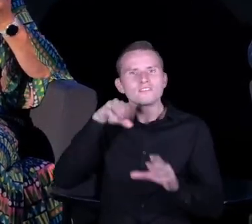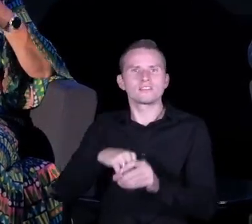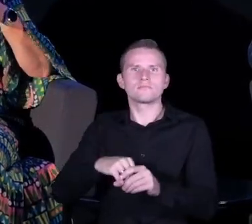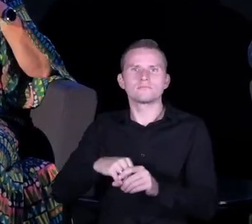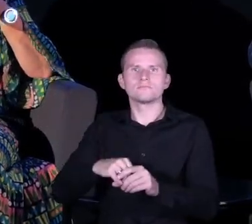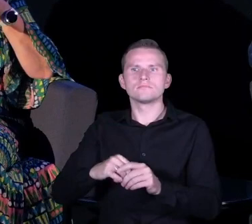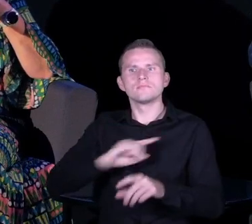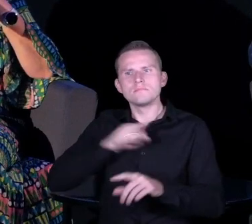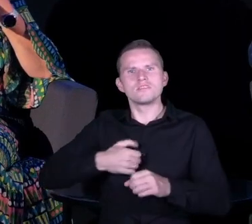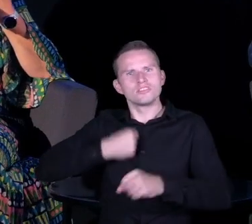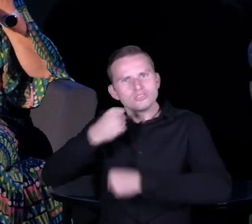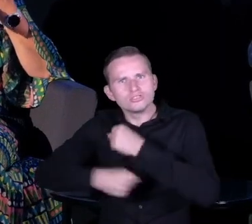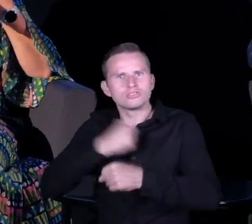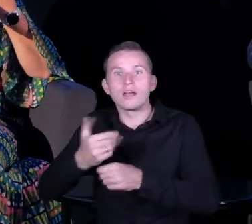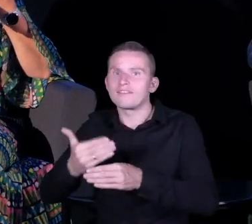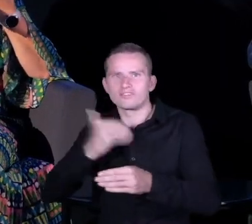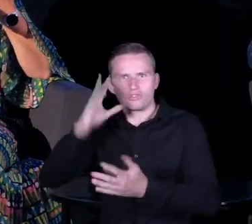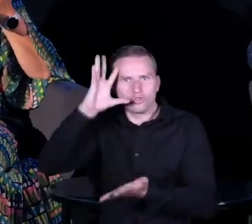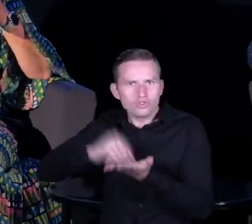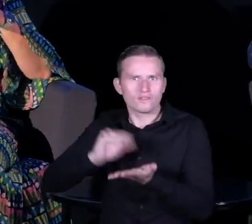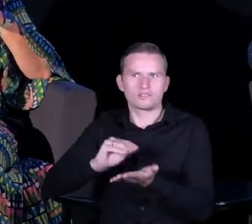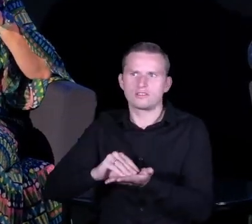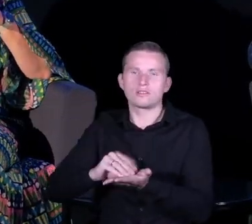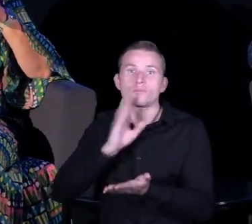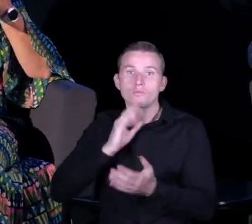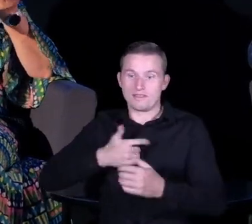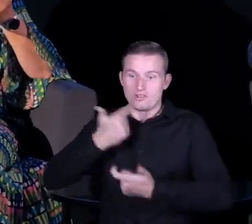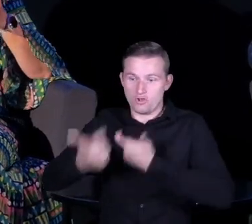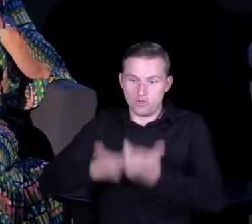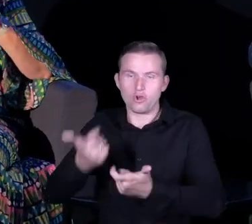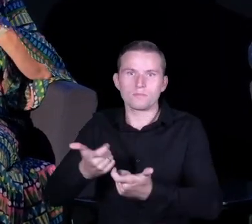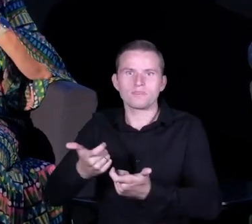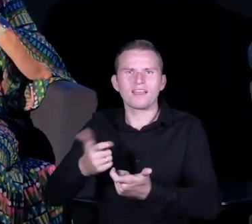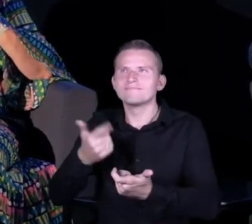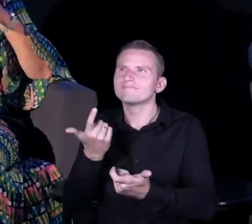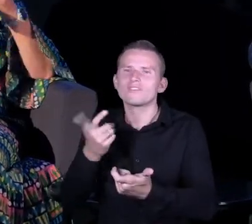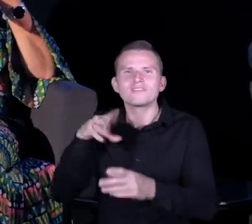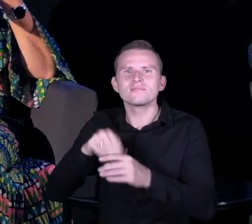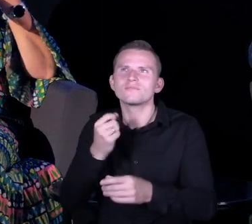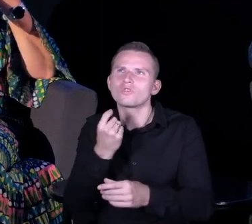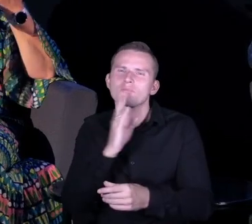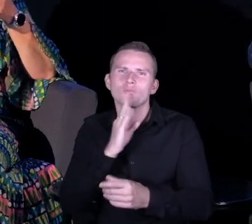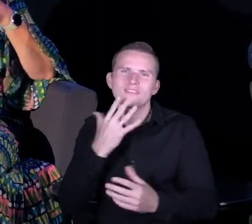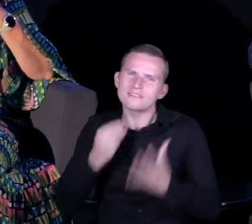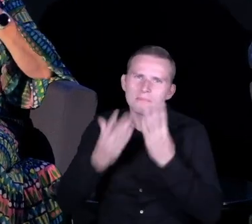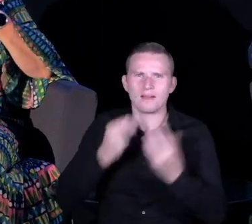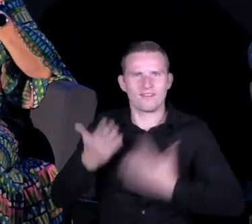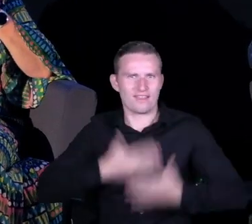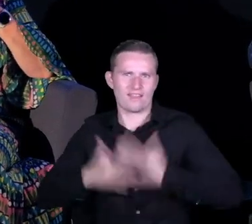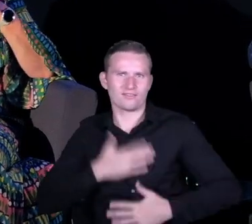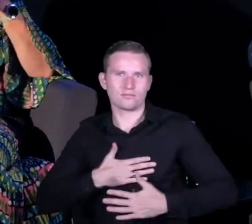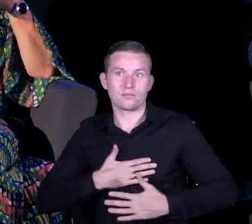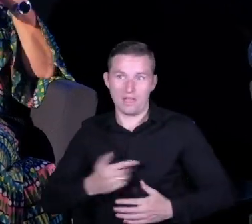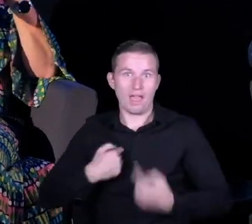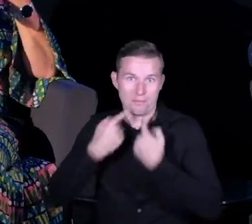zrobić, żebyśmy mogli się pobawić i pocieszyć tym, co robimy. I jak ja to mówię nauczycielom, to oni mówią, proszę pani, kiedy my w ogóle